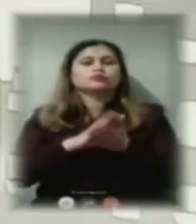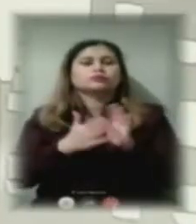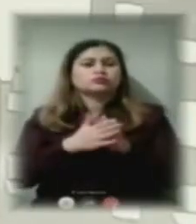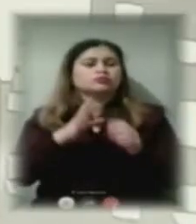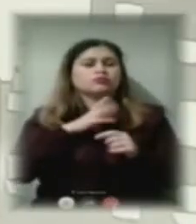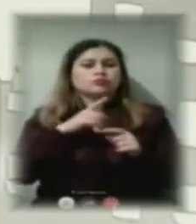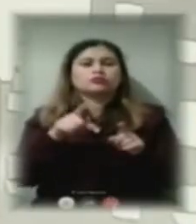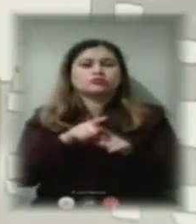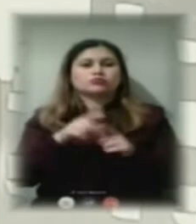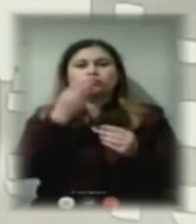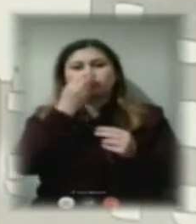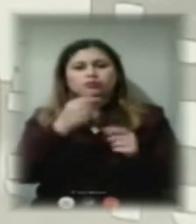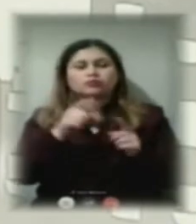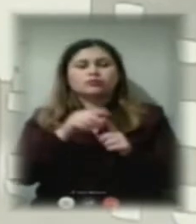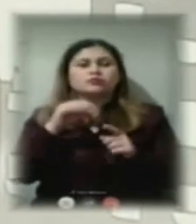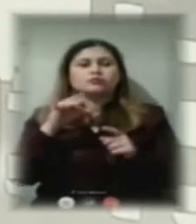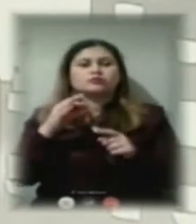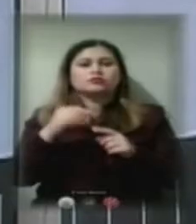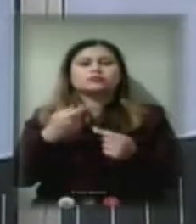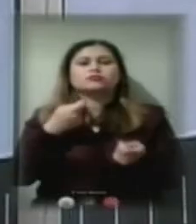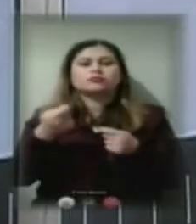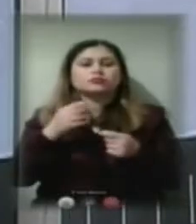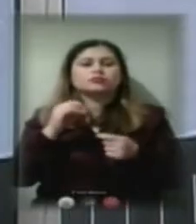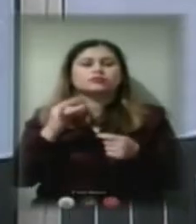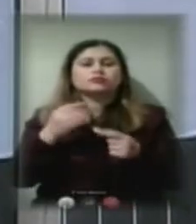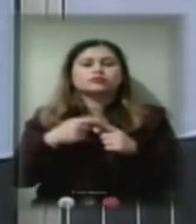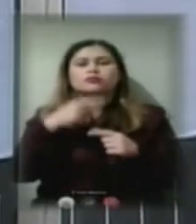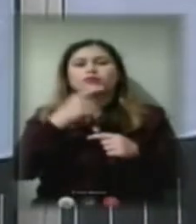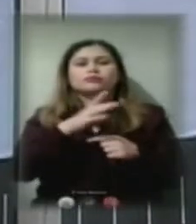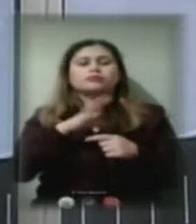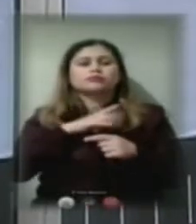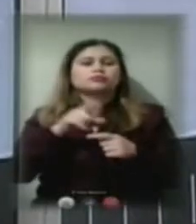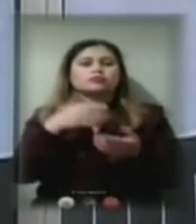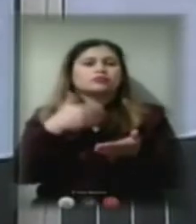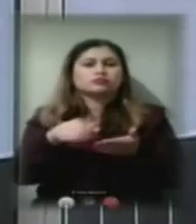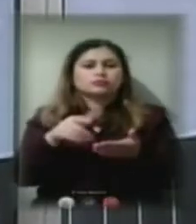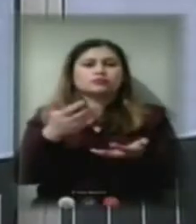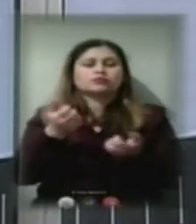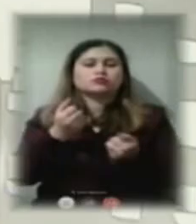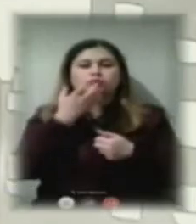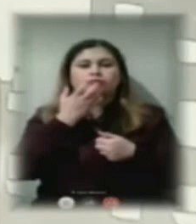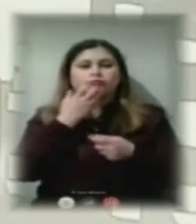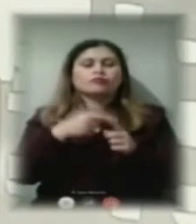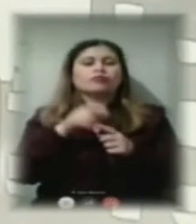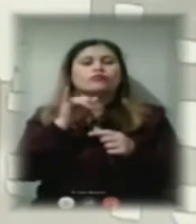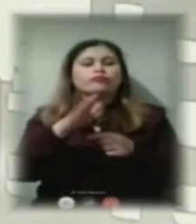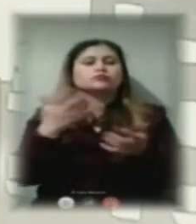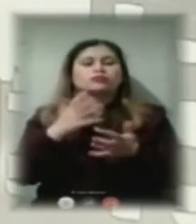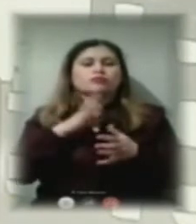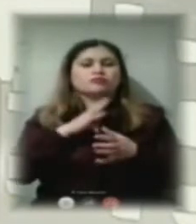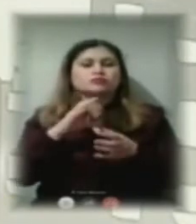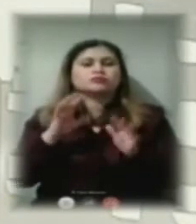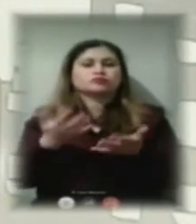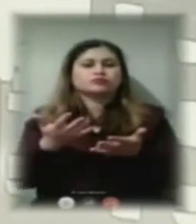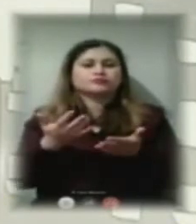керівництво підприємства говорило про те, що відмовляються приймати тепло. У вас яка ситуація була? Я знаю,